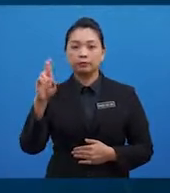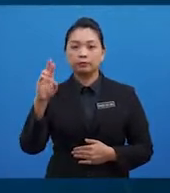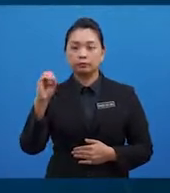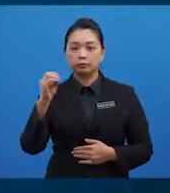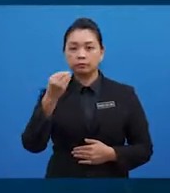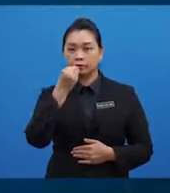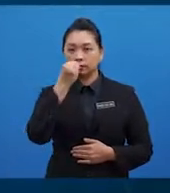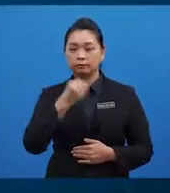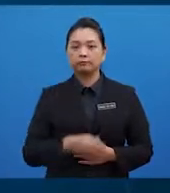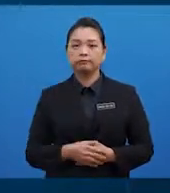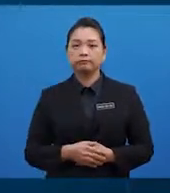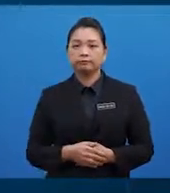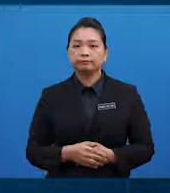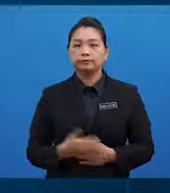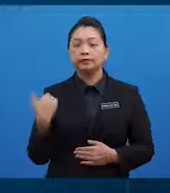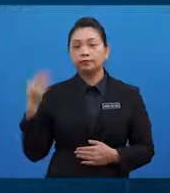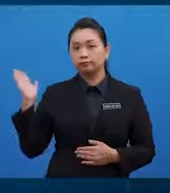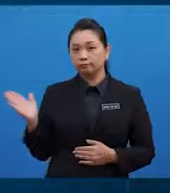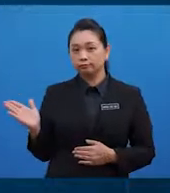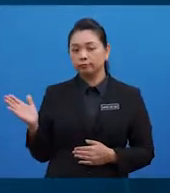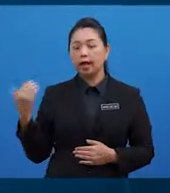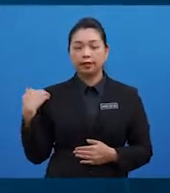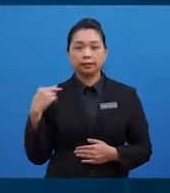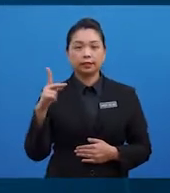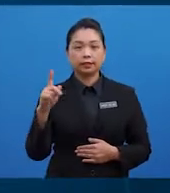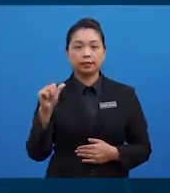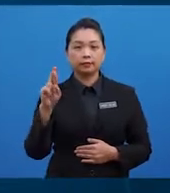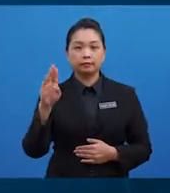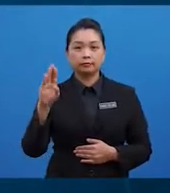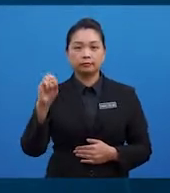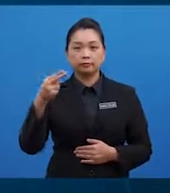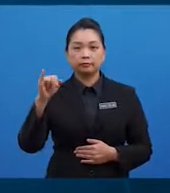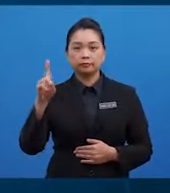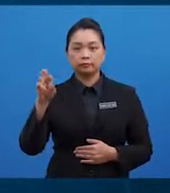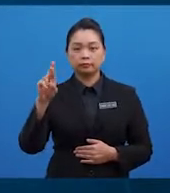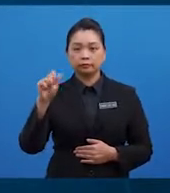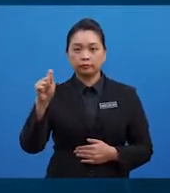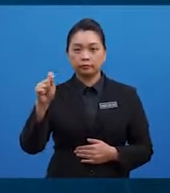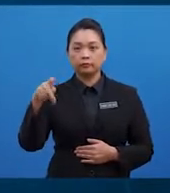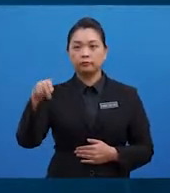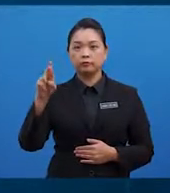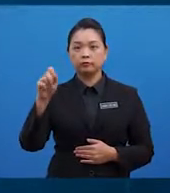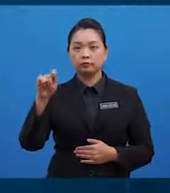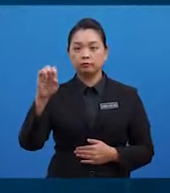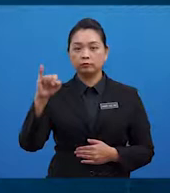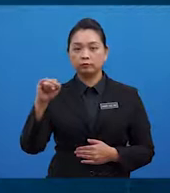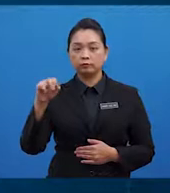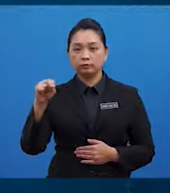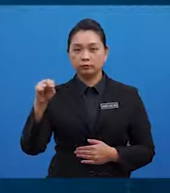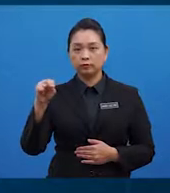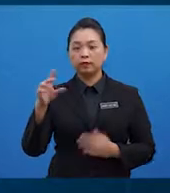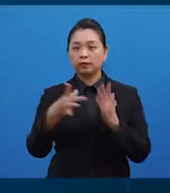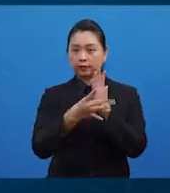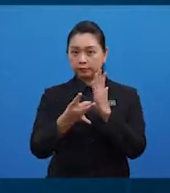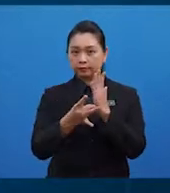Makronutrien terdiri daripada karbohidrat, protein dan lemak. Manakala,